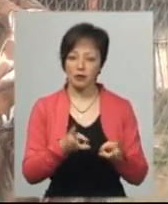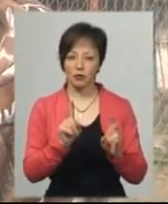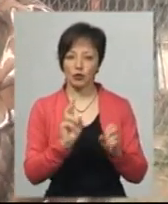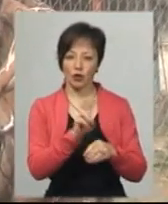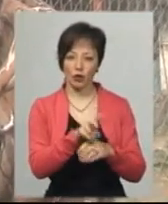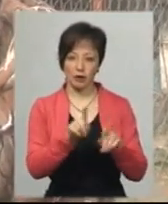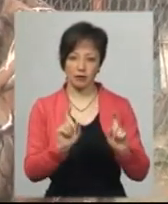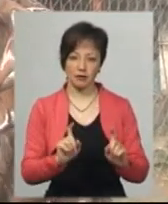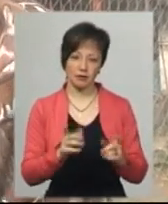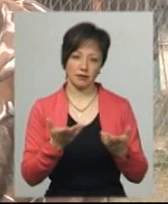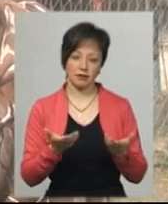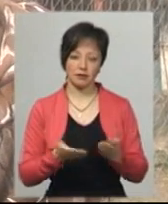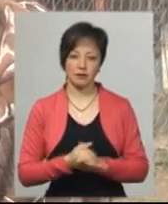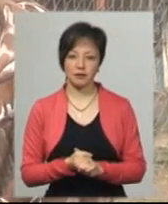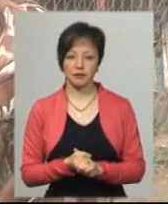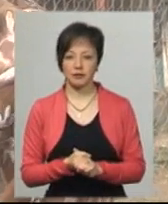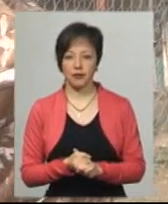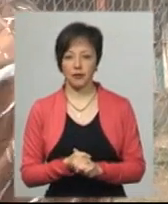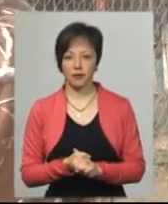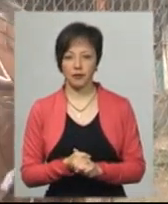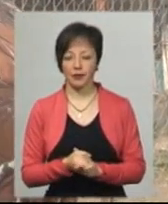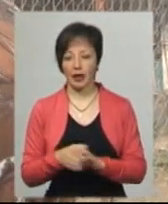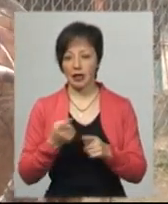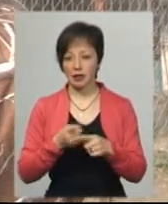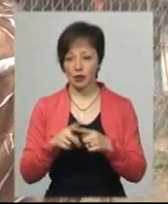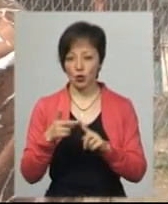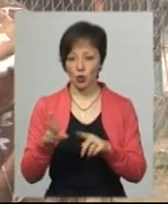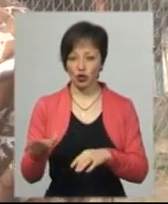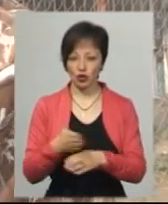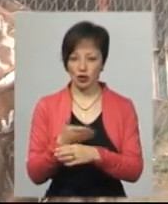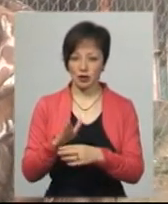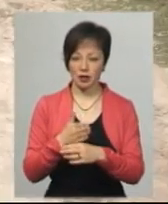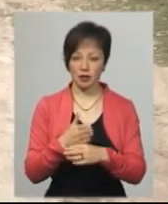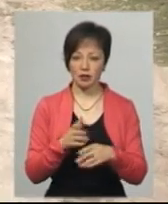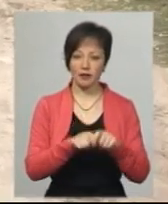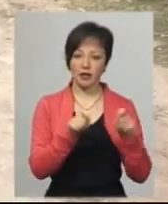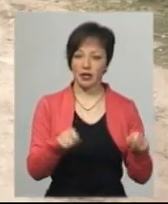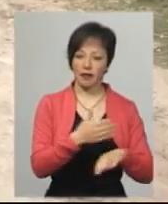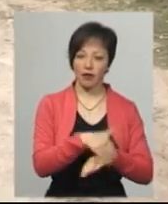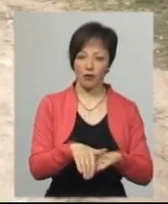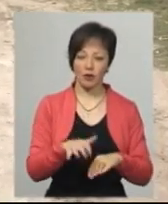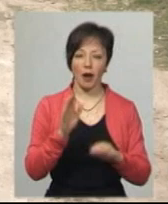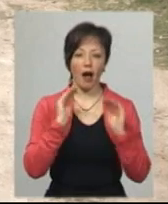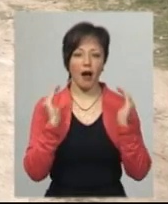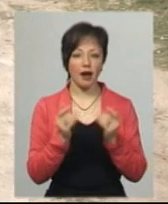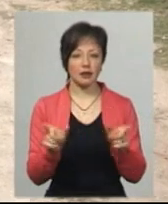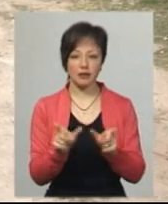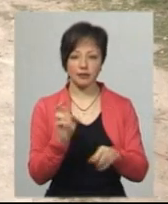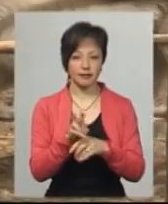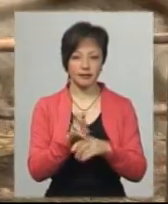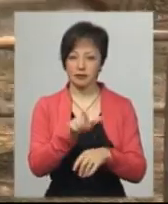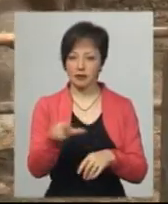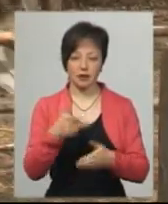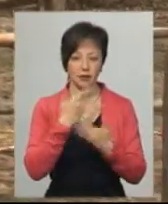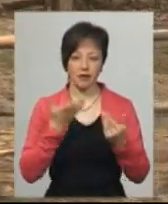туди заходити, там собі прибувати в теплому приміщенні. А це, скажімо, відкрите, що вона на дворі. Під час карантину немає відвідувачів центру,